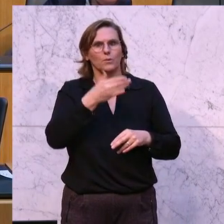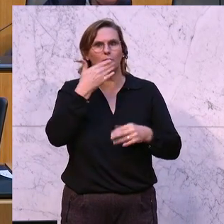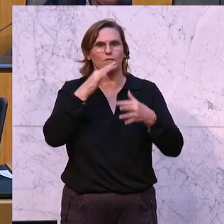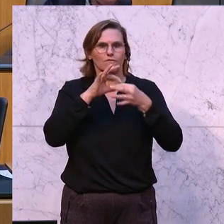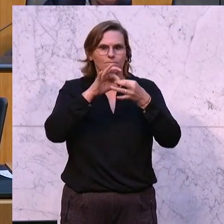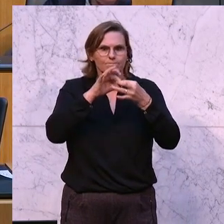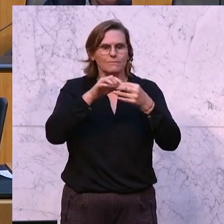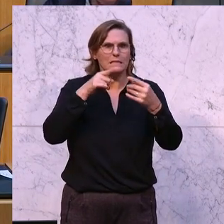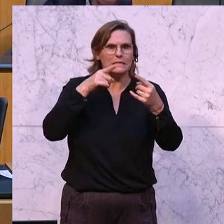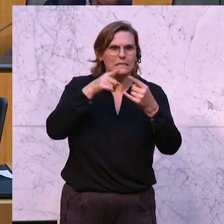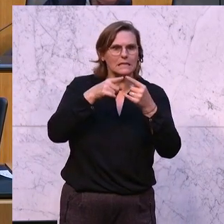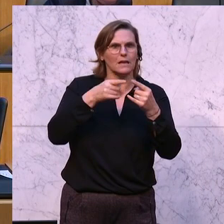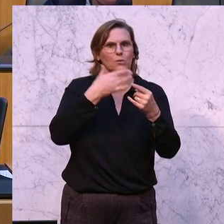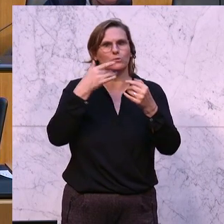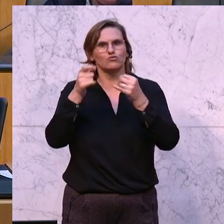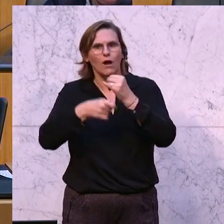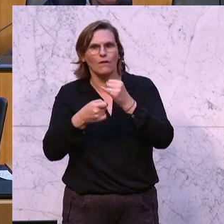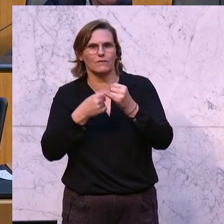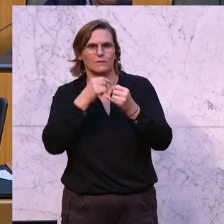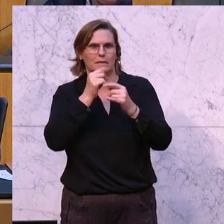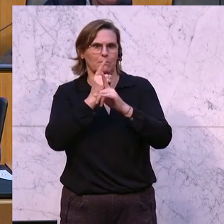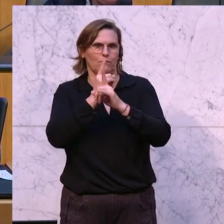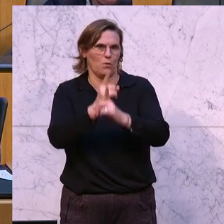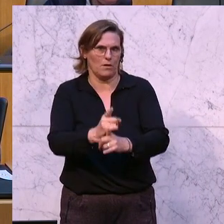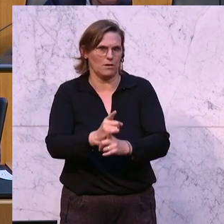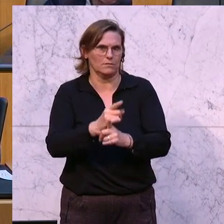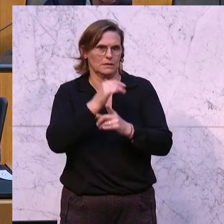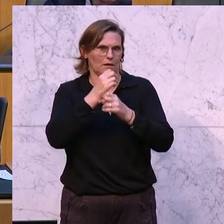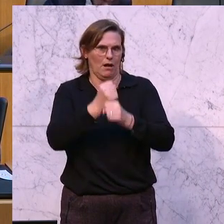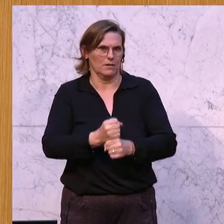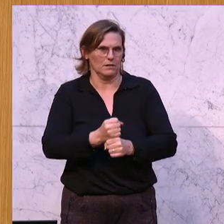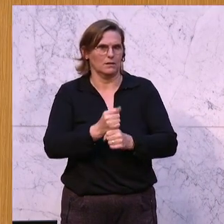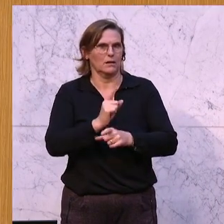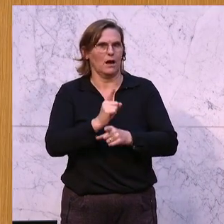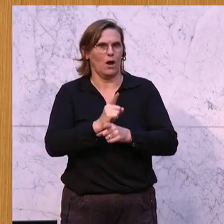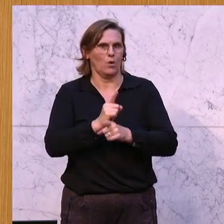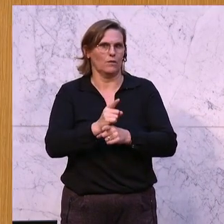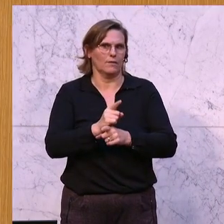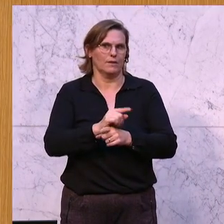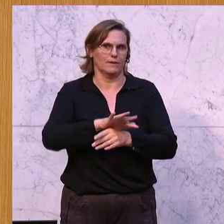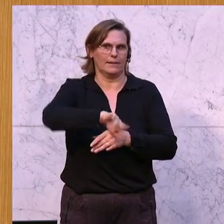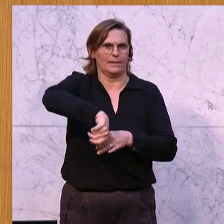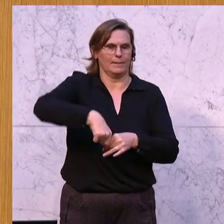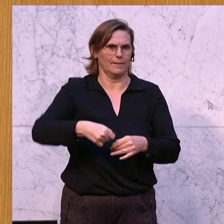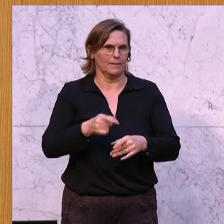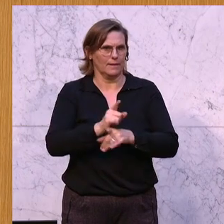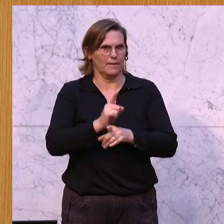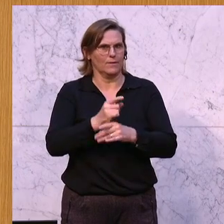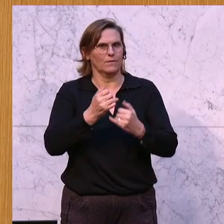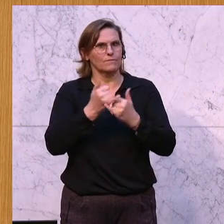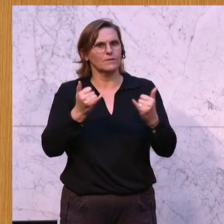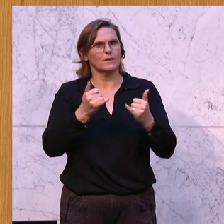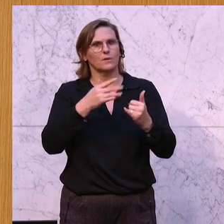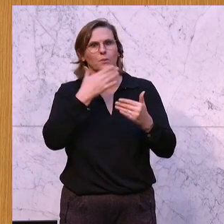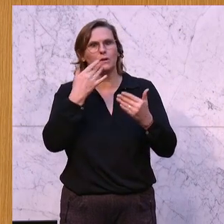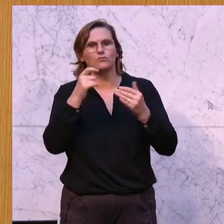Ziele und Sanktionen geben wird, auch nicht einhalten können. Auch da sind Sie in den Verhandlungen über den Tisch gezogen worden. Es wird keine Sanktionen geben und das, was